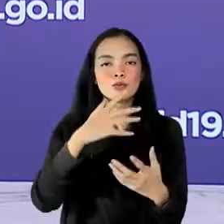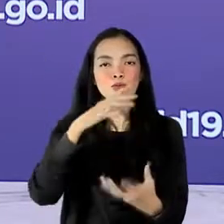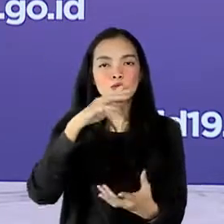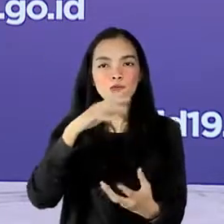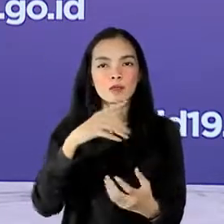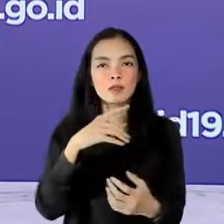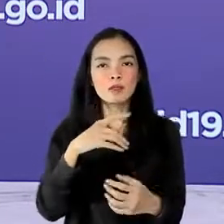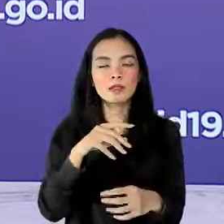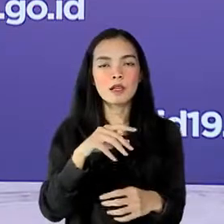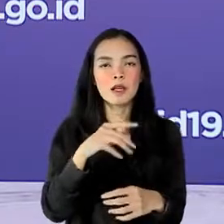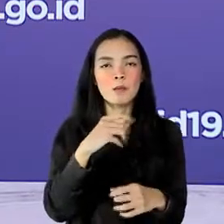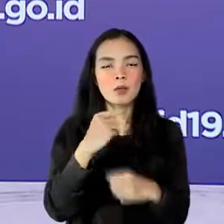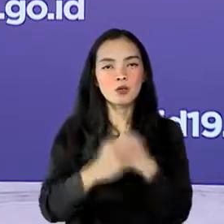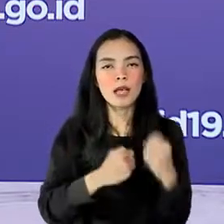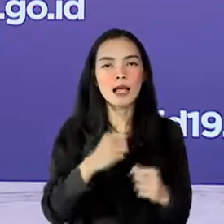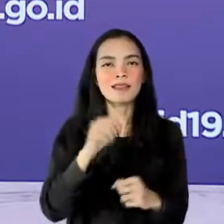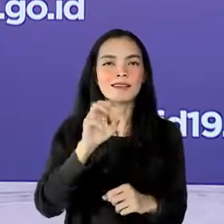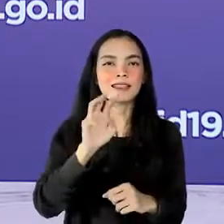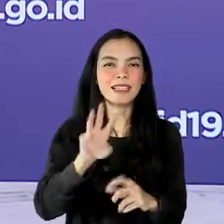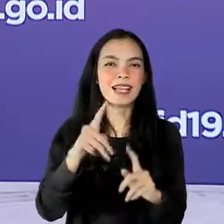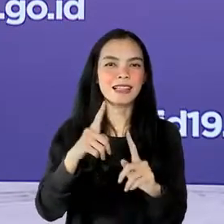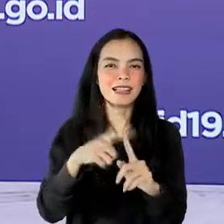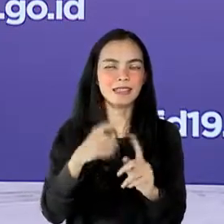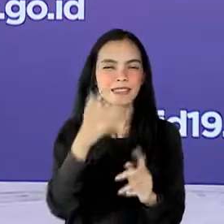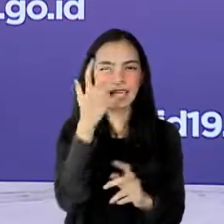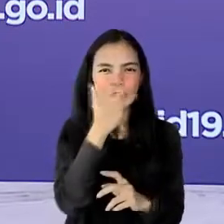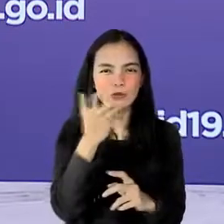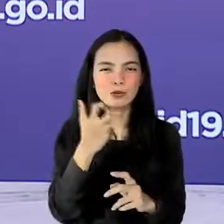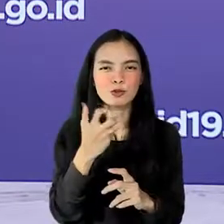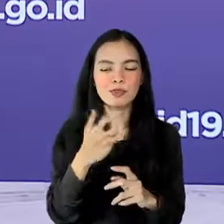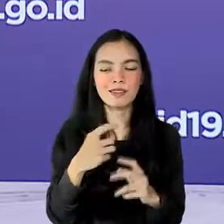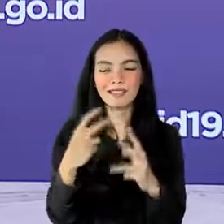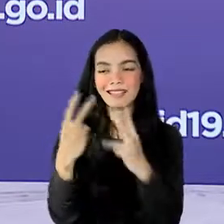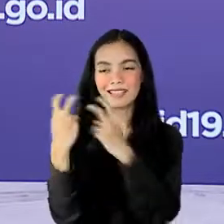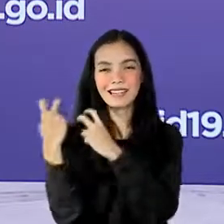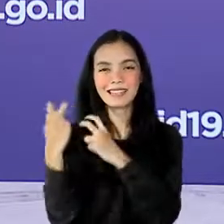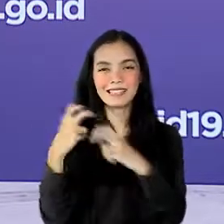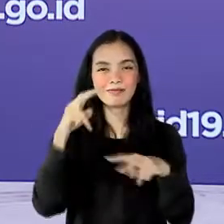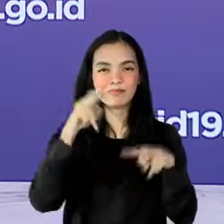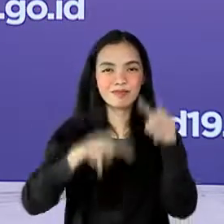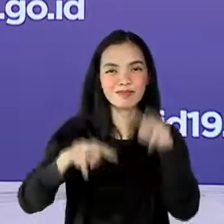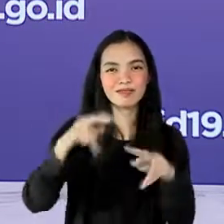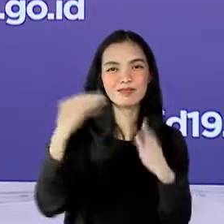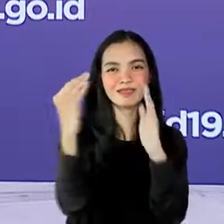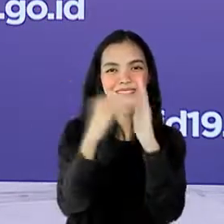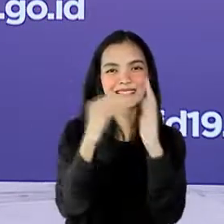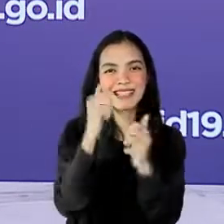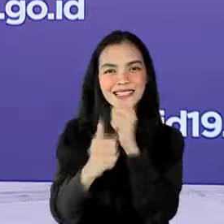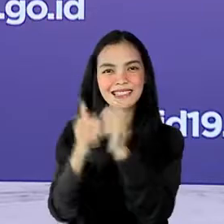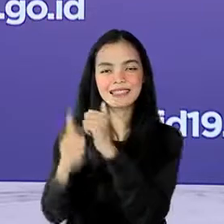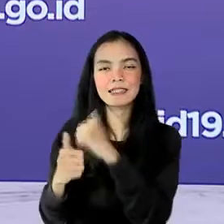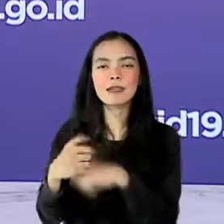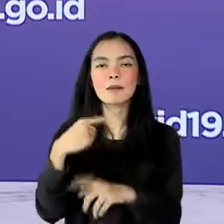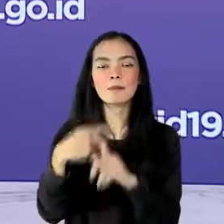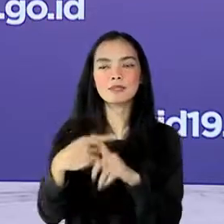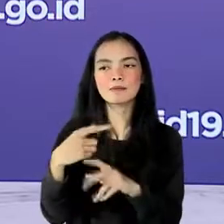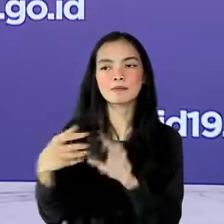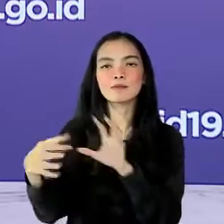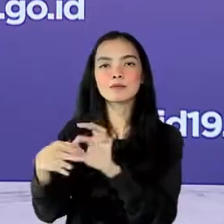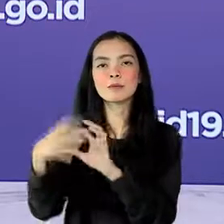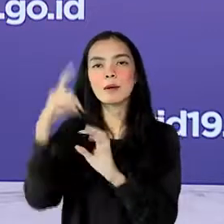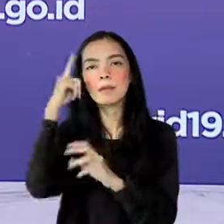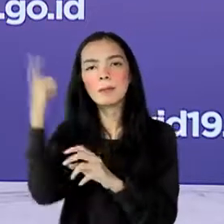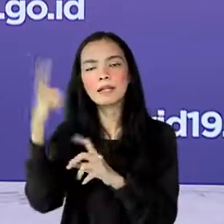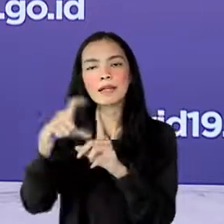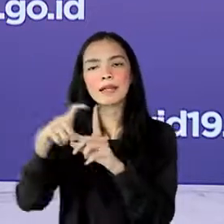upaya 3T secara keseluruhan dengan berkoordinasi serta memfasilitasi pemerintah daerah untuk mencapai